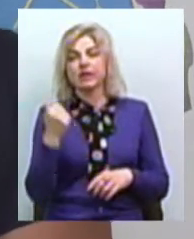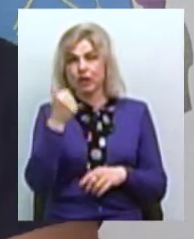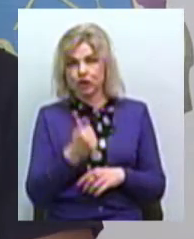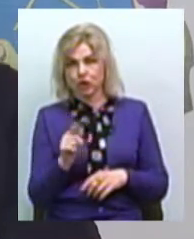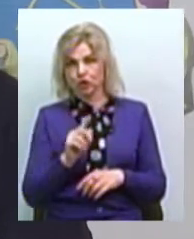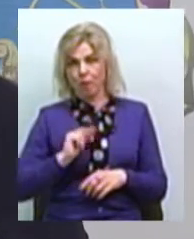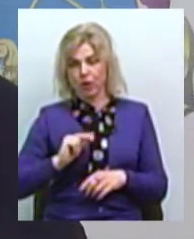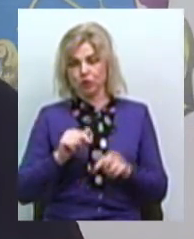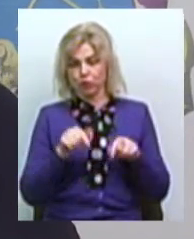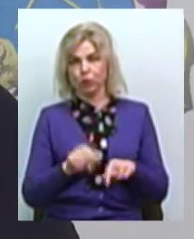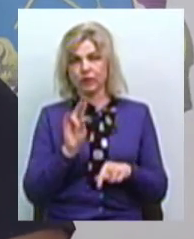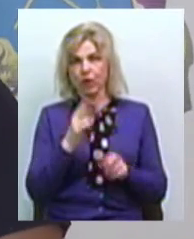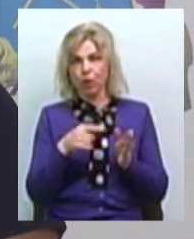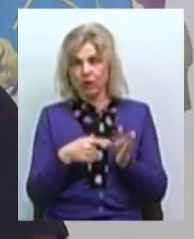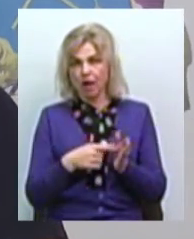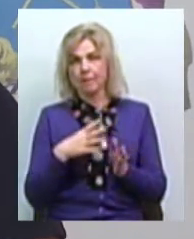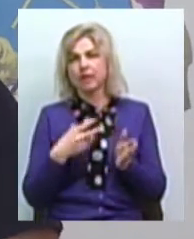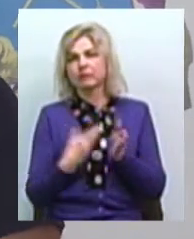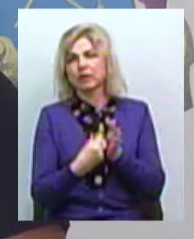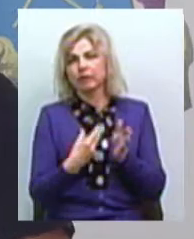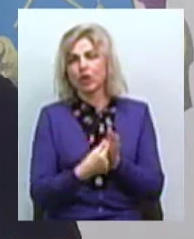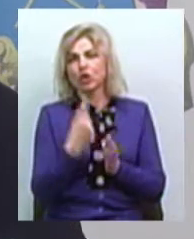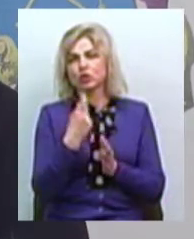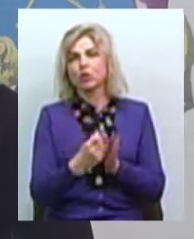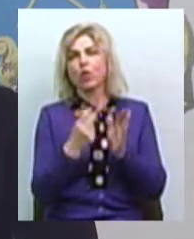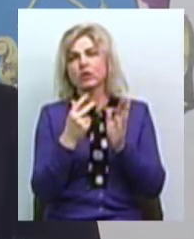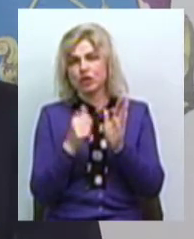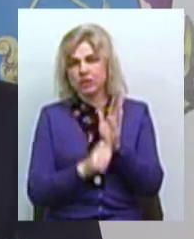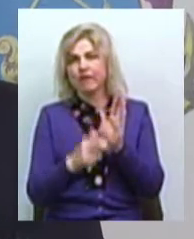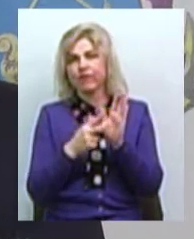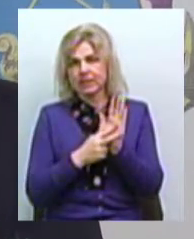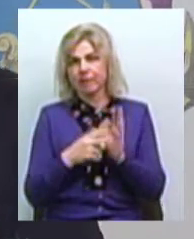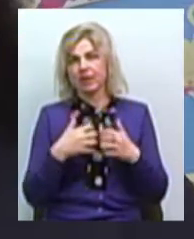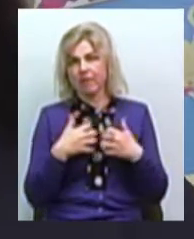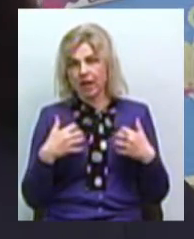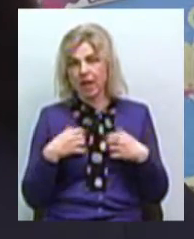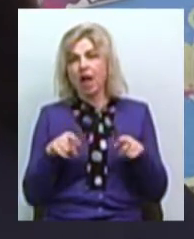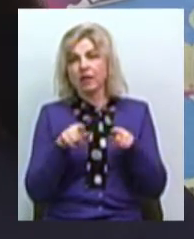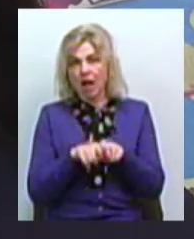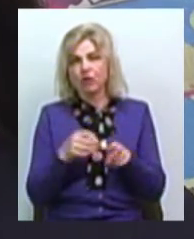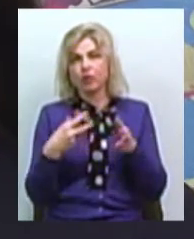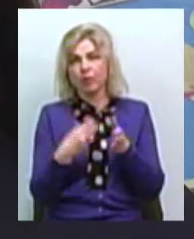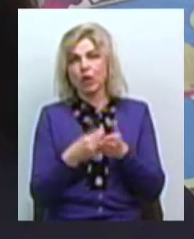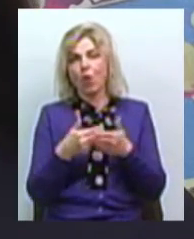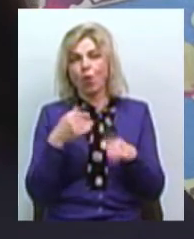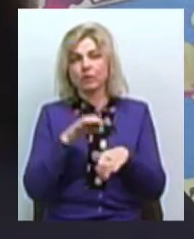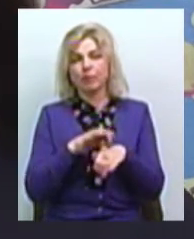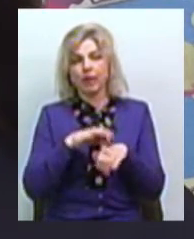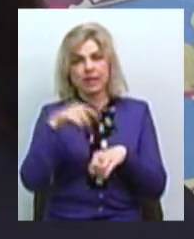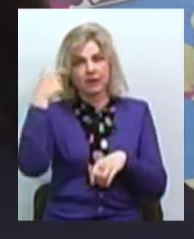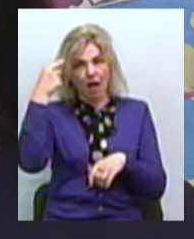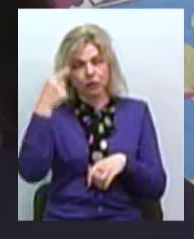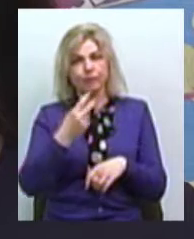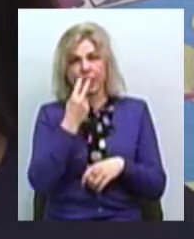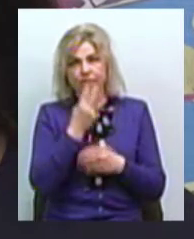працювали в Миколаїві, було стерилізовано 168 тварин. Також ми їх вакцинували від сказу. Ми бачимо гарну статистику,